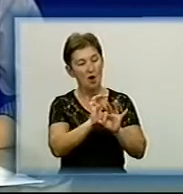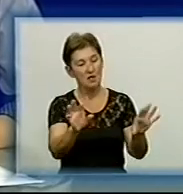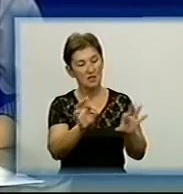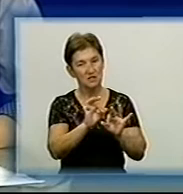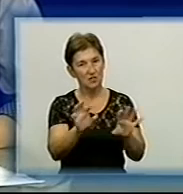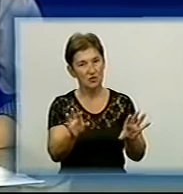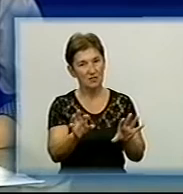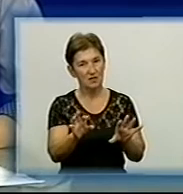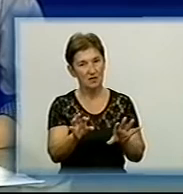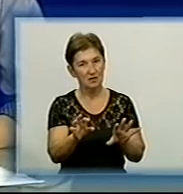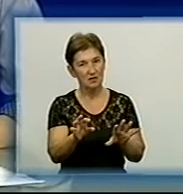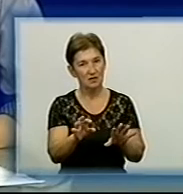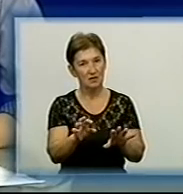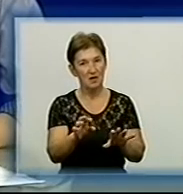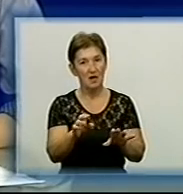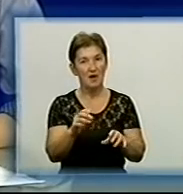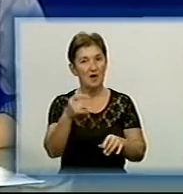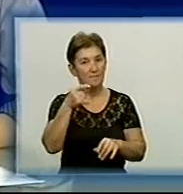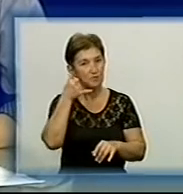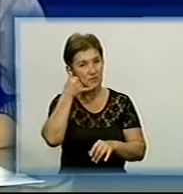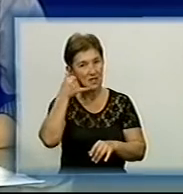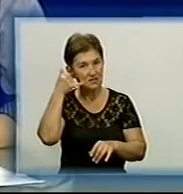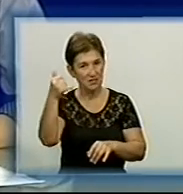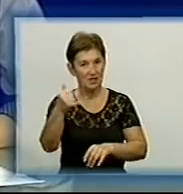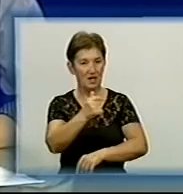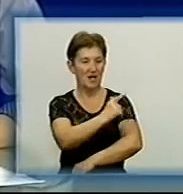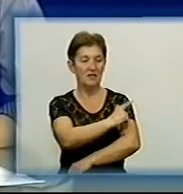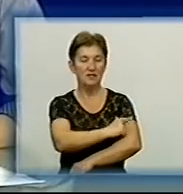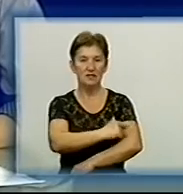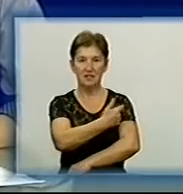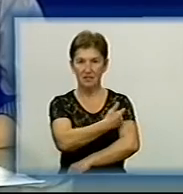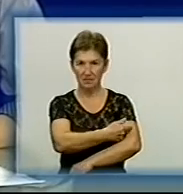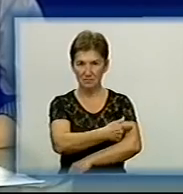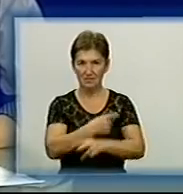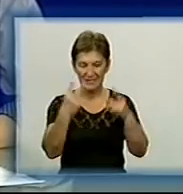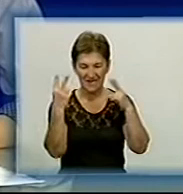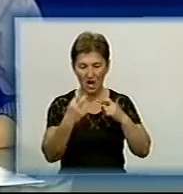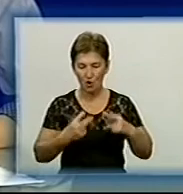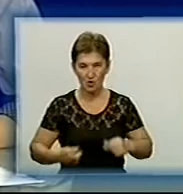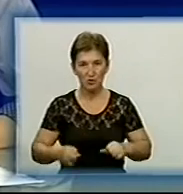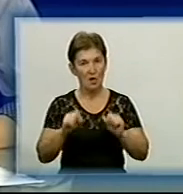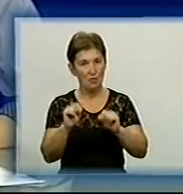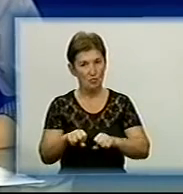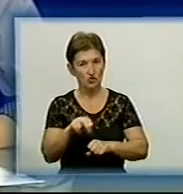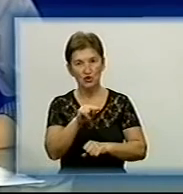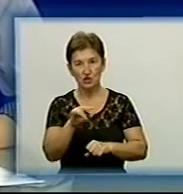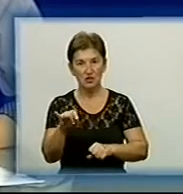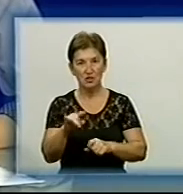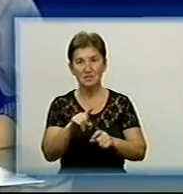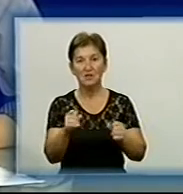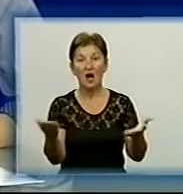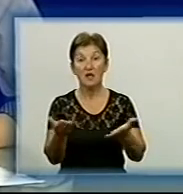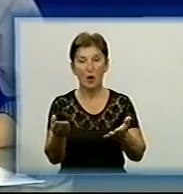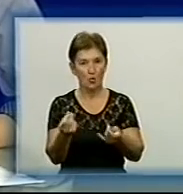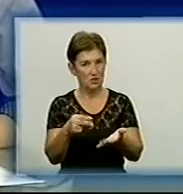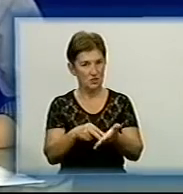в сюжеті Легенда була така Дзвонили в діагностичні центри Так і дізнавалися Чи можна зробити процедуру УЗД І за якою ціною